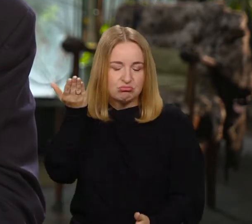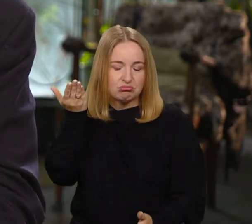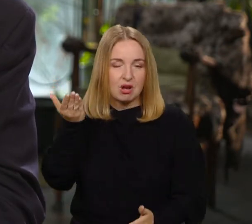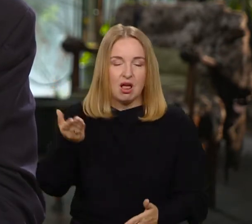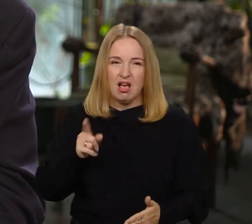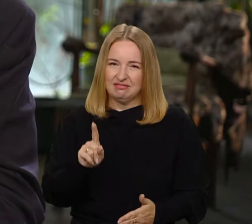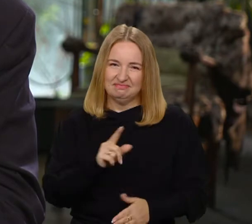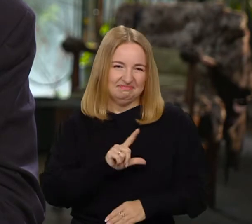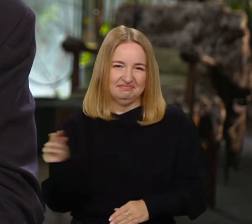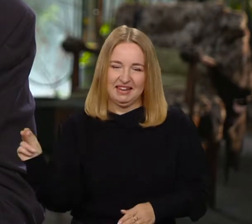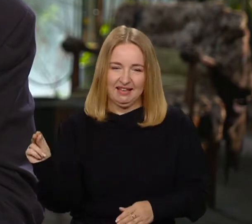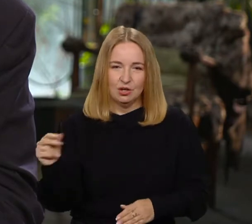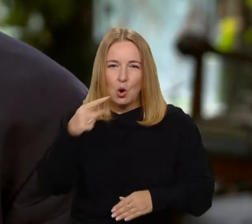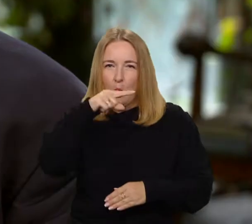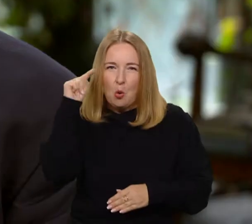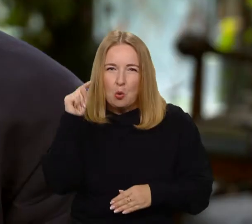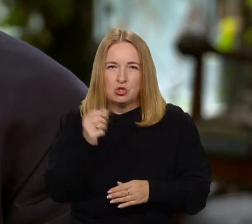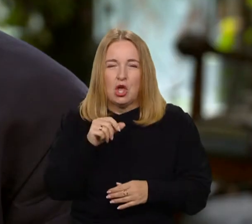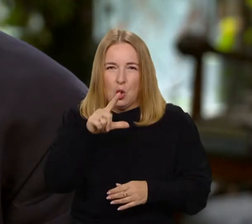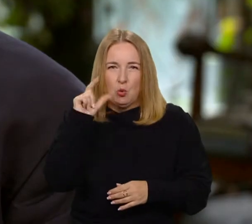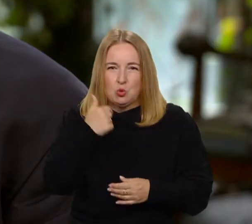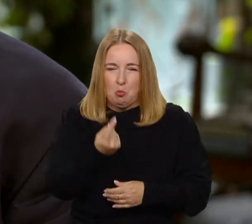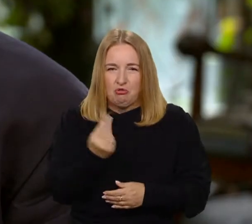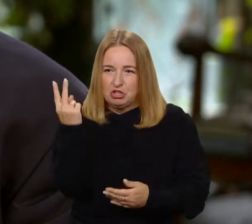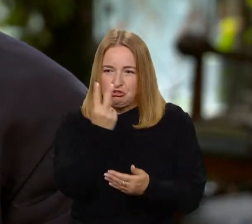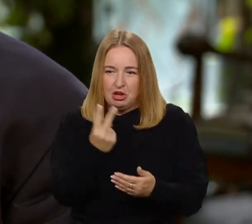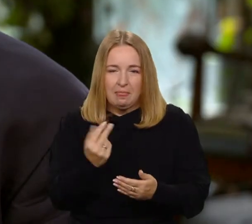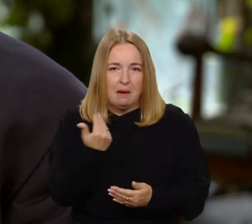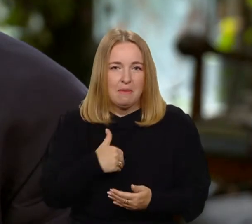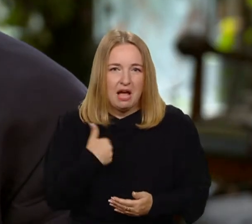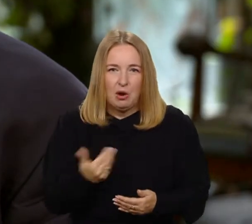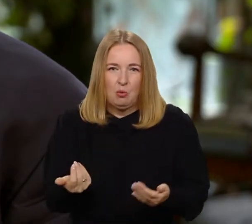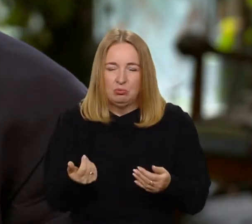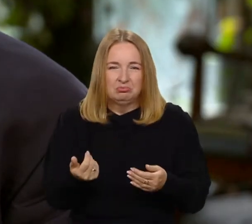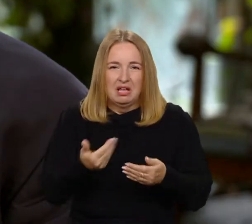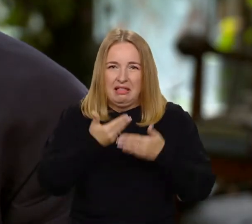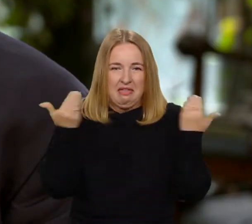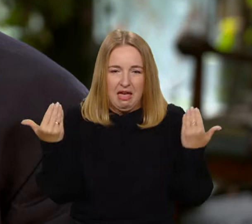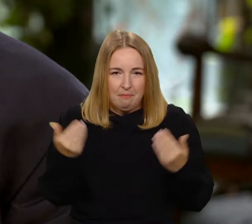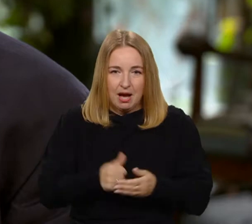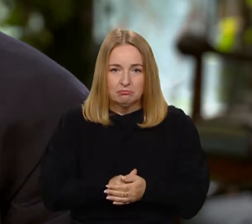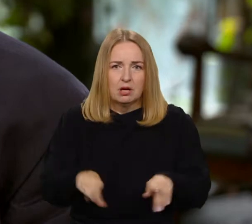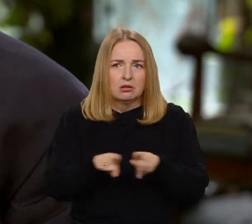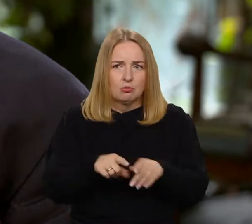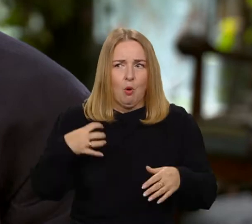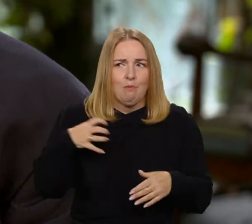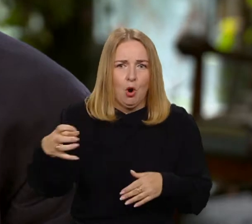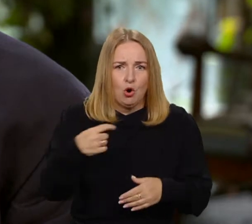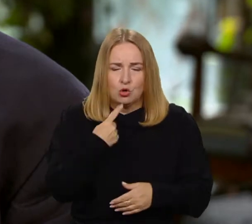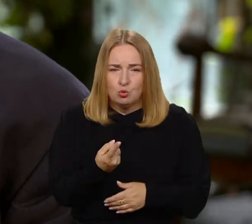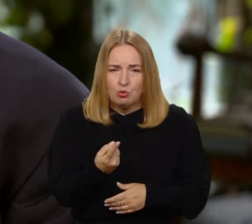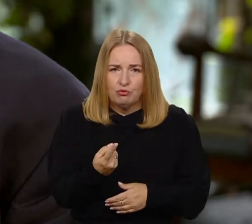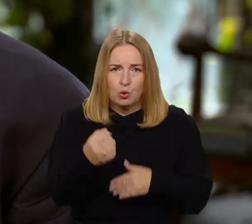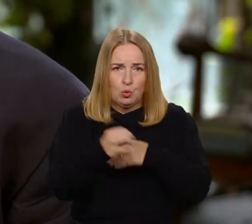bo w tej chwili ludzie się chwalą tym, że nie czytają książek. A spośród różnych milionerów wielu mówi, że dlatego dorobiło się szalonych pieniędzy, że nie kończyło